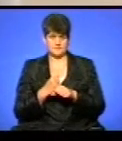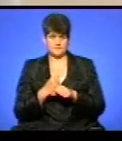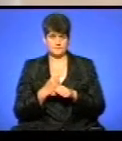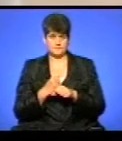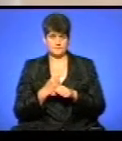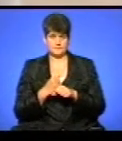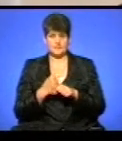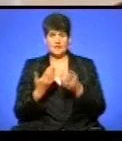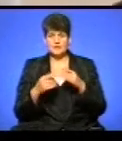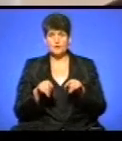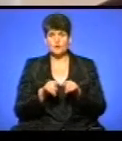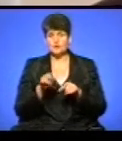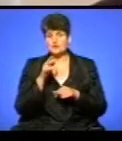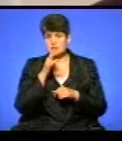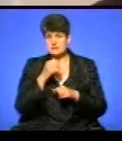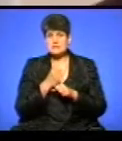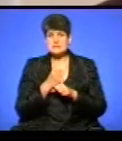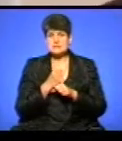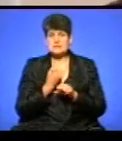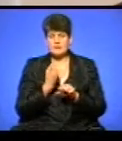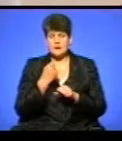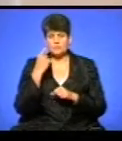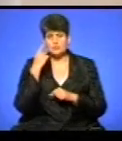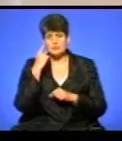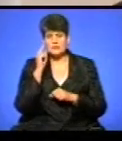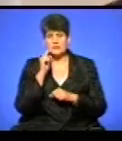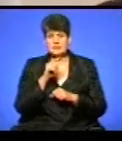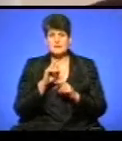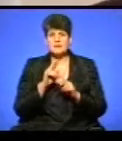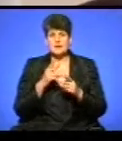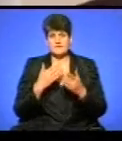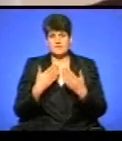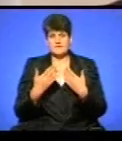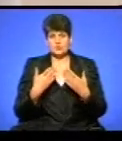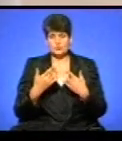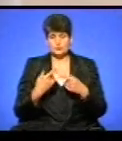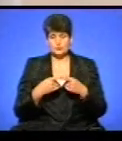одночасно заставляє задуматись над тим, як ми відносимося до